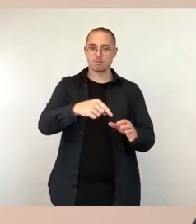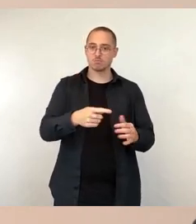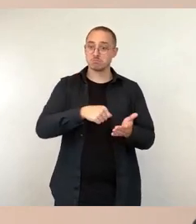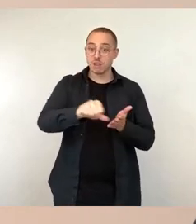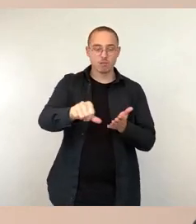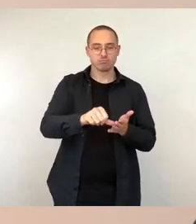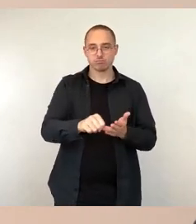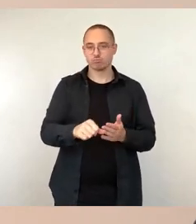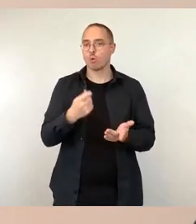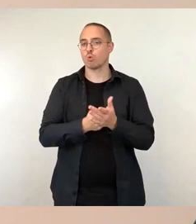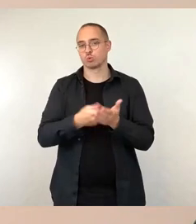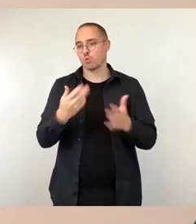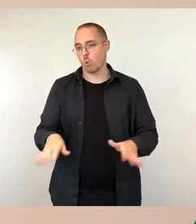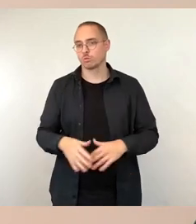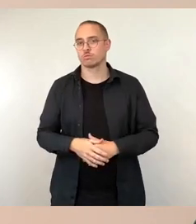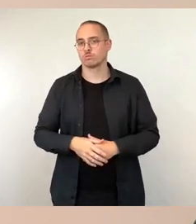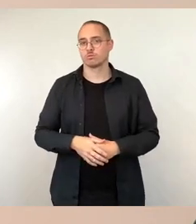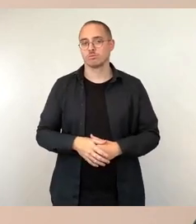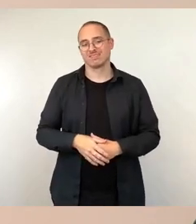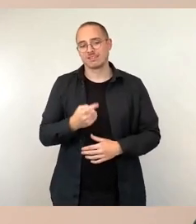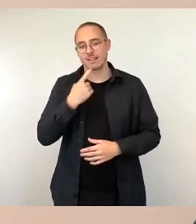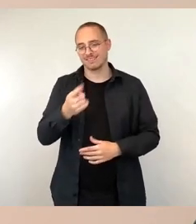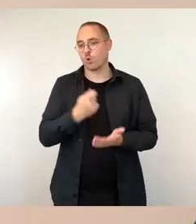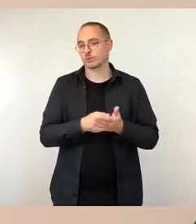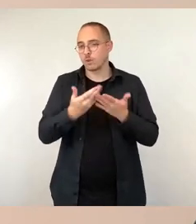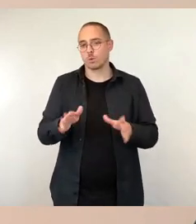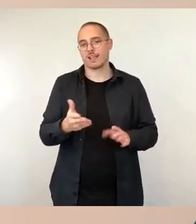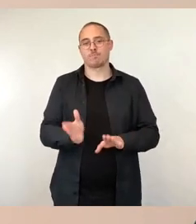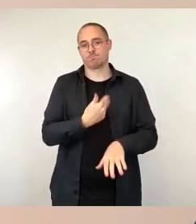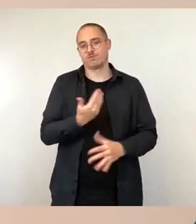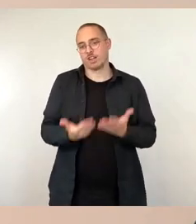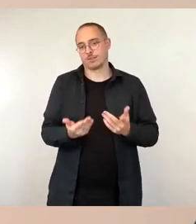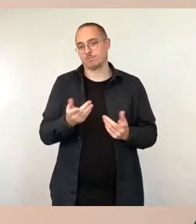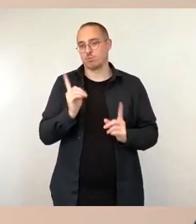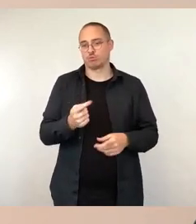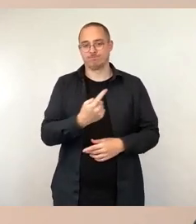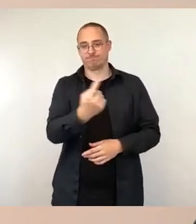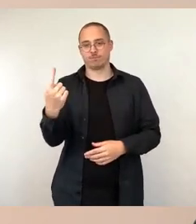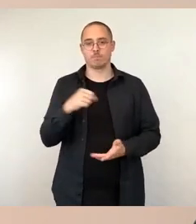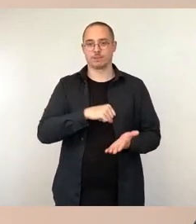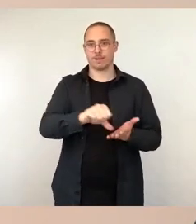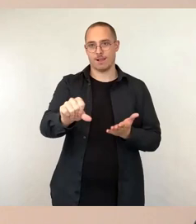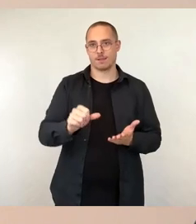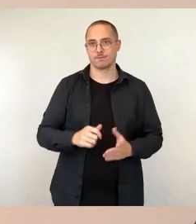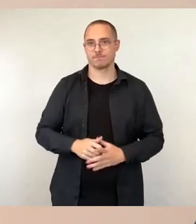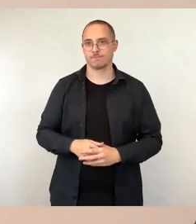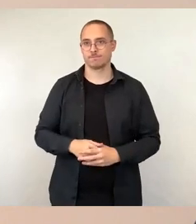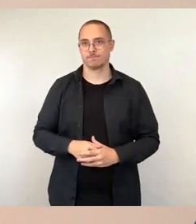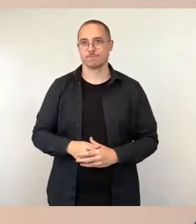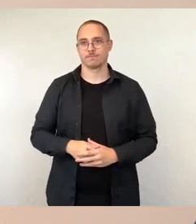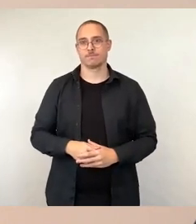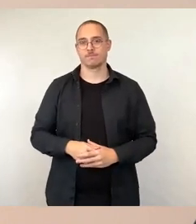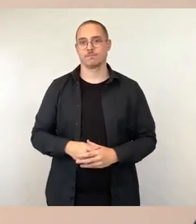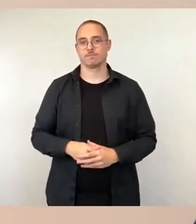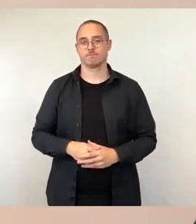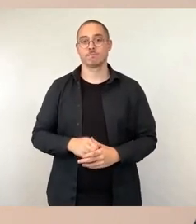dann wegfallen. Dann einzelne Ensemble, die aktuell von Honorarkräften geleitet werden,